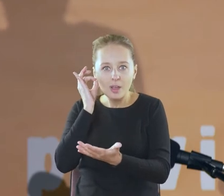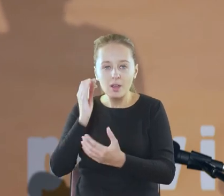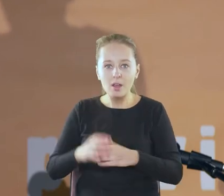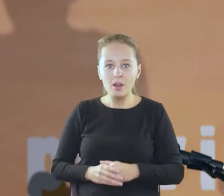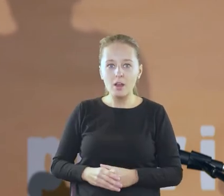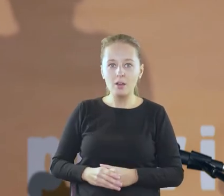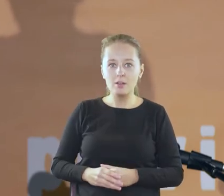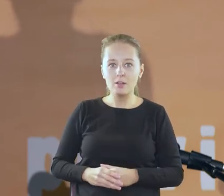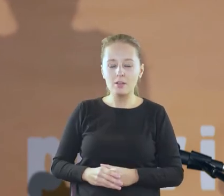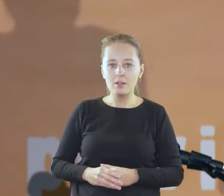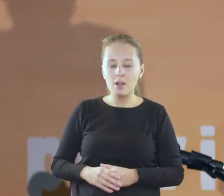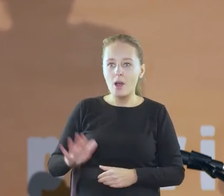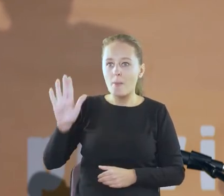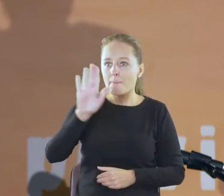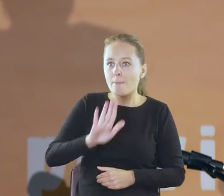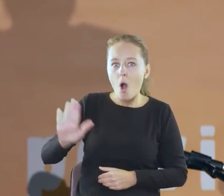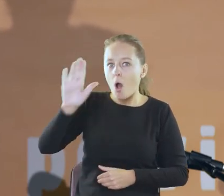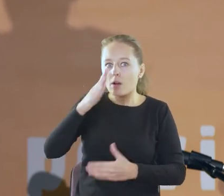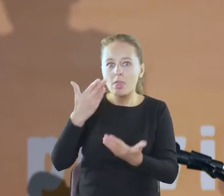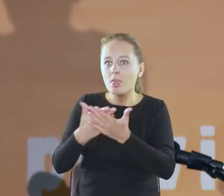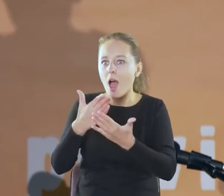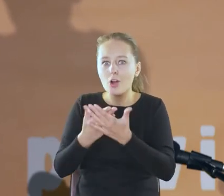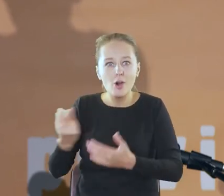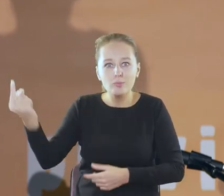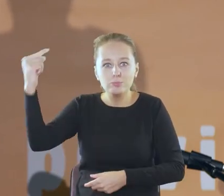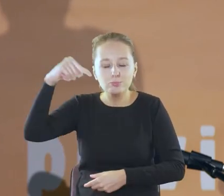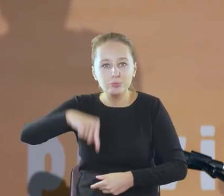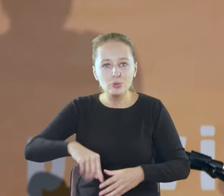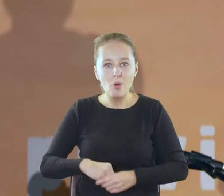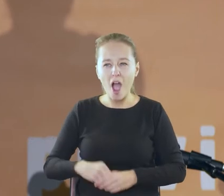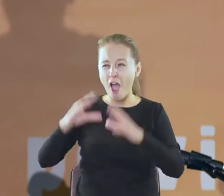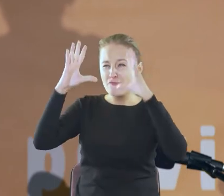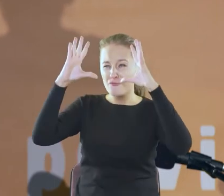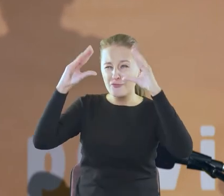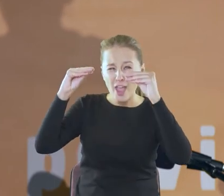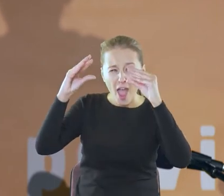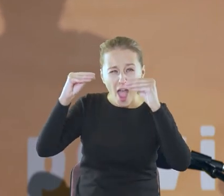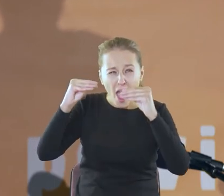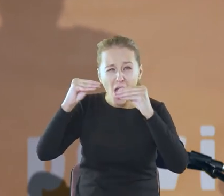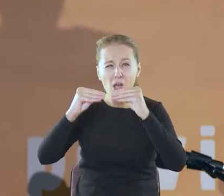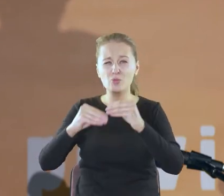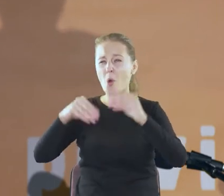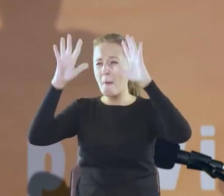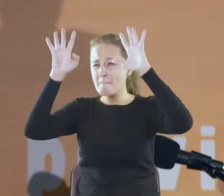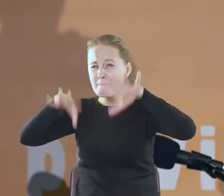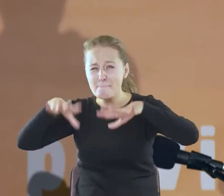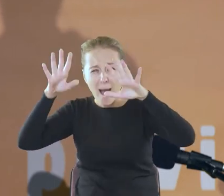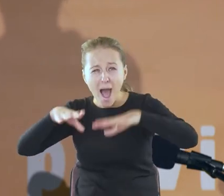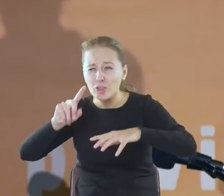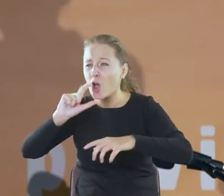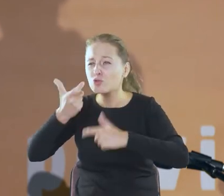Pan Bóg z tobą, co ciebie tutaj niesie? Wieczorną, słotną dobą, co